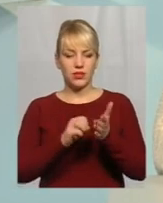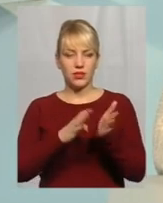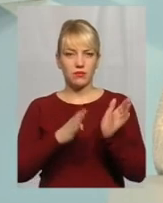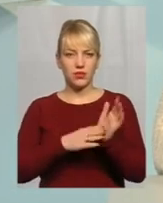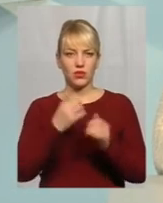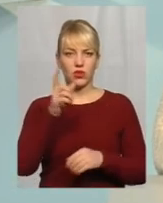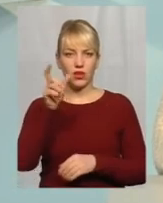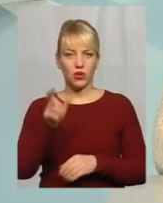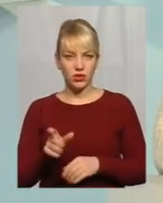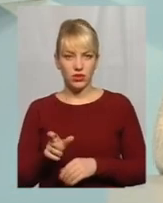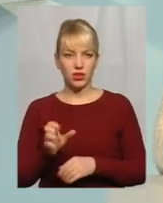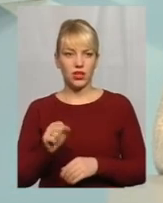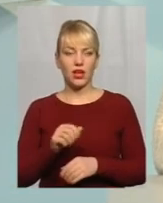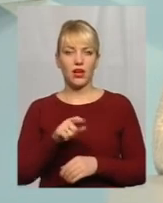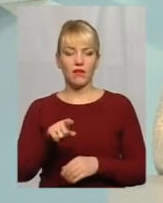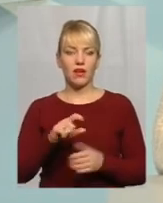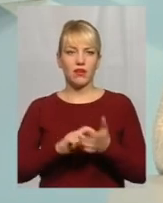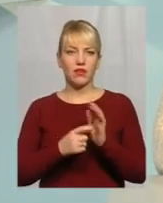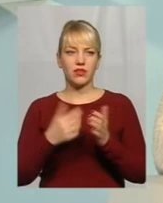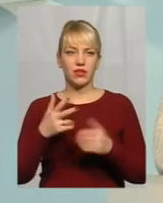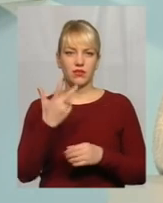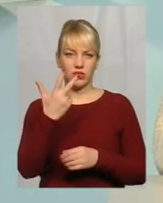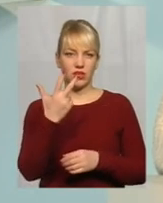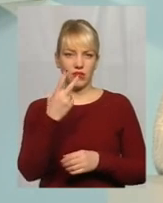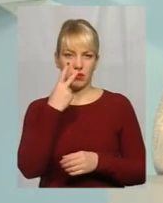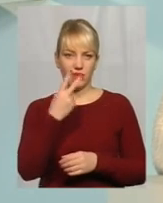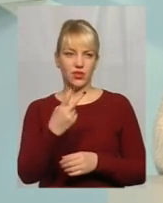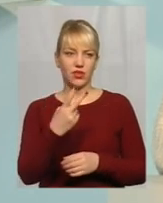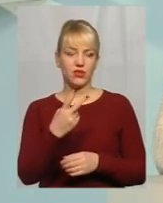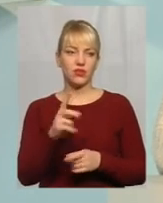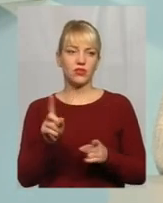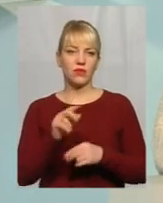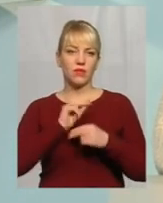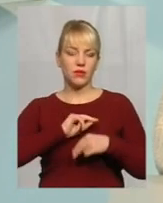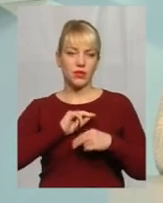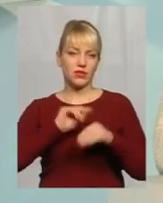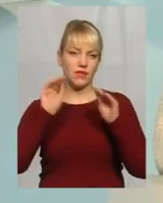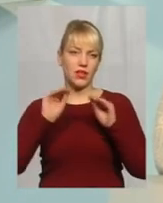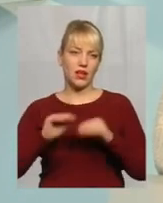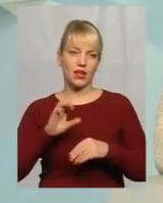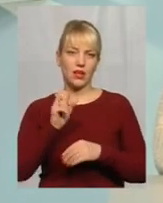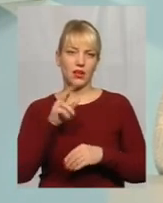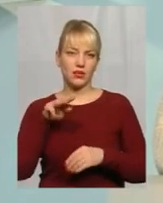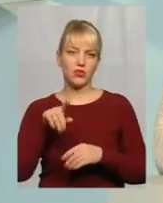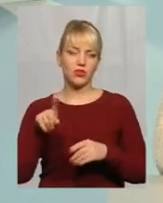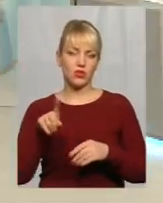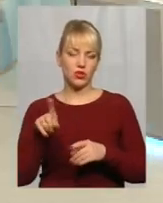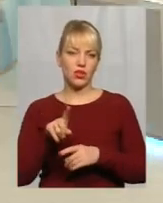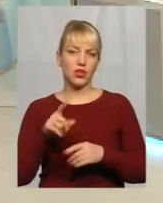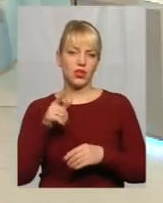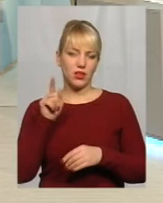людина, а вже в квартирі три чоловіка То працівник складає акт, що там вже є три чоловіка